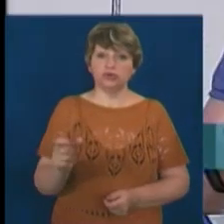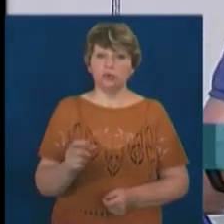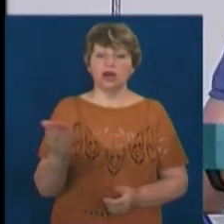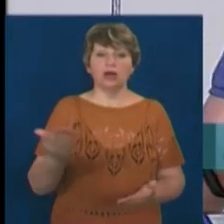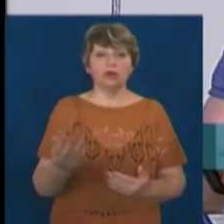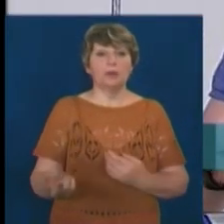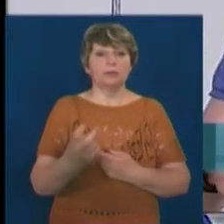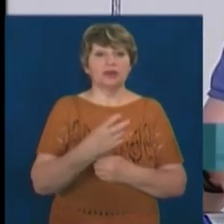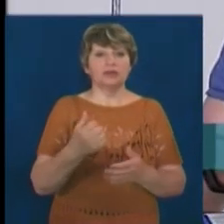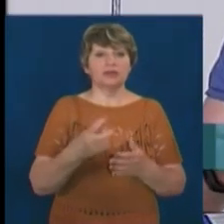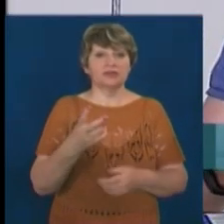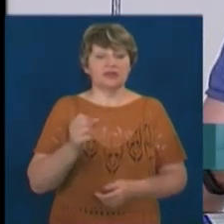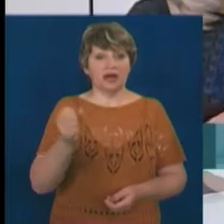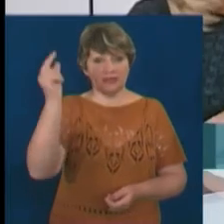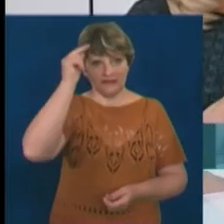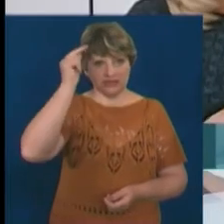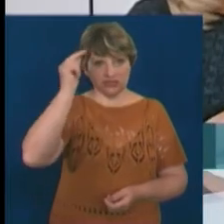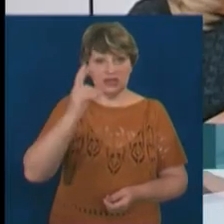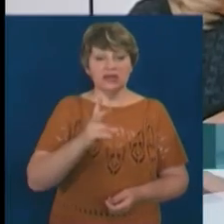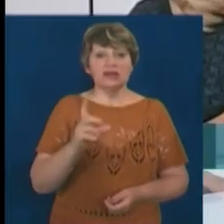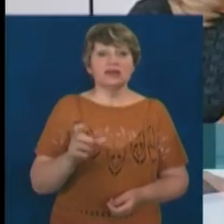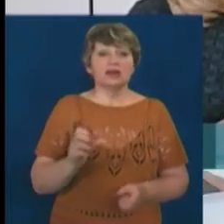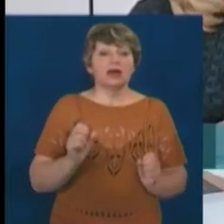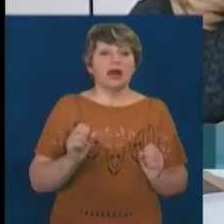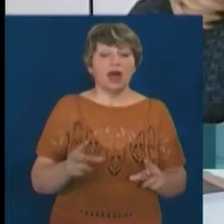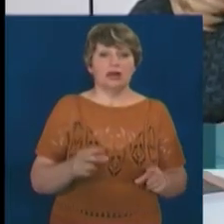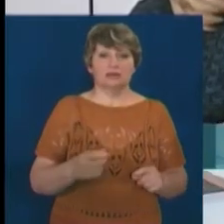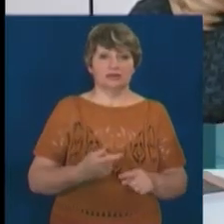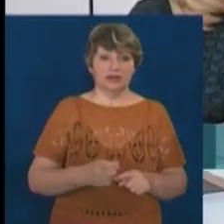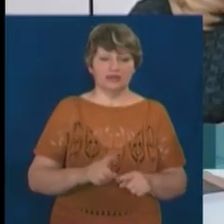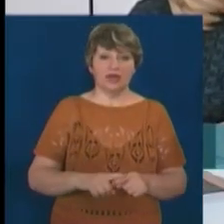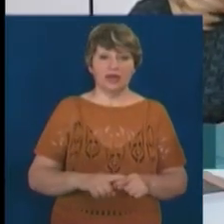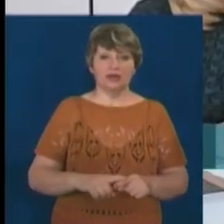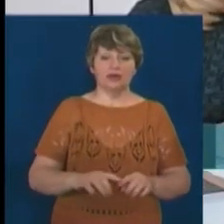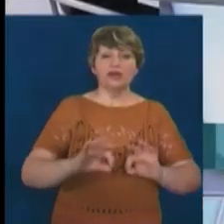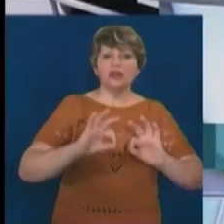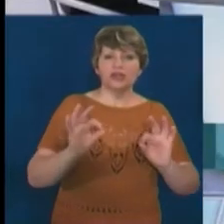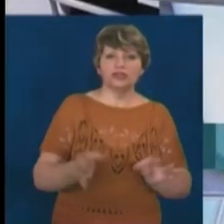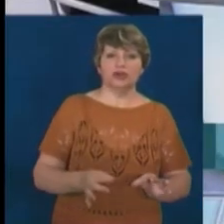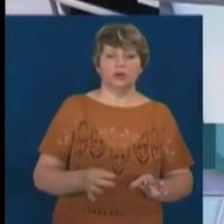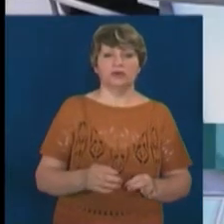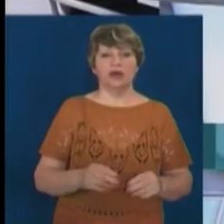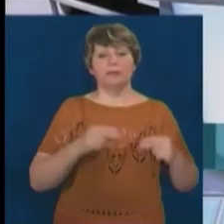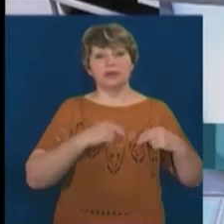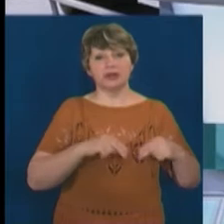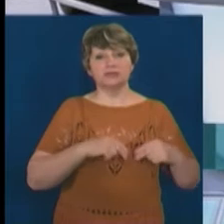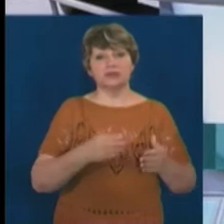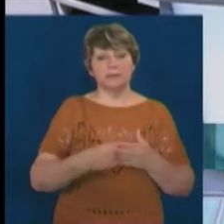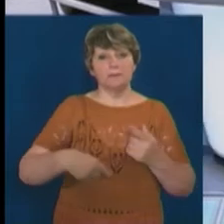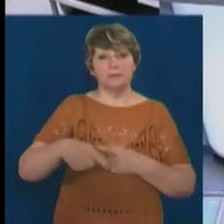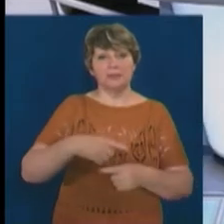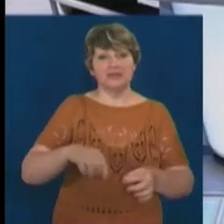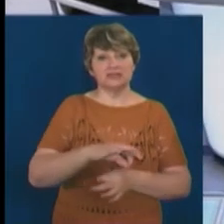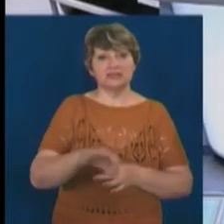ідеально… За якими механізмами працює все. ідеально працюють бізнес-проєкти, і тому ви